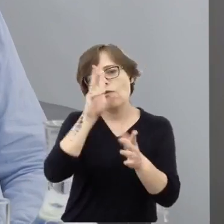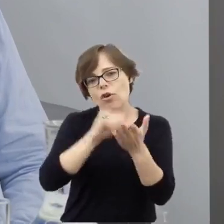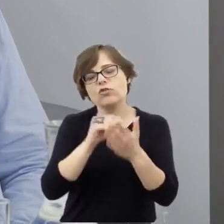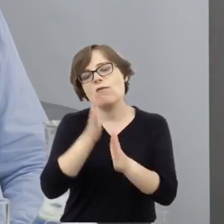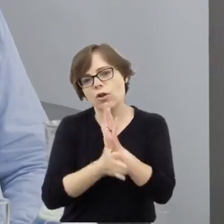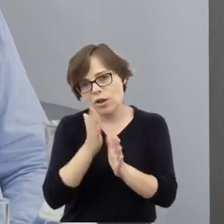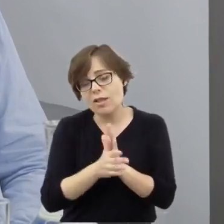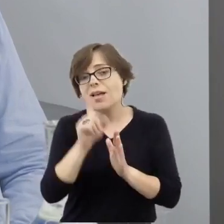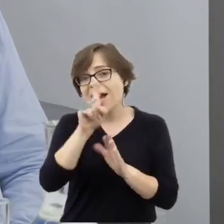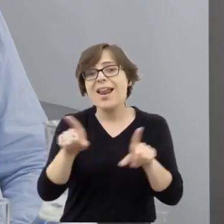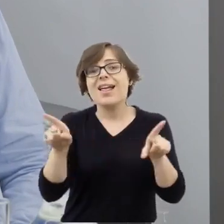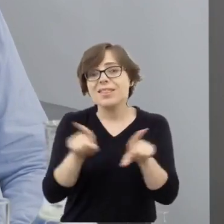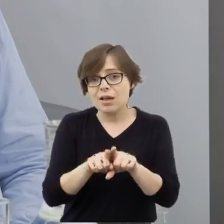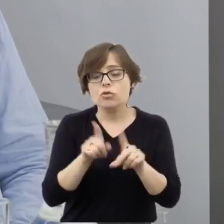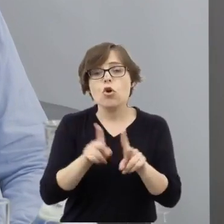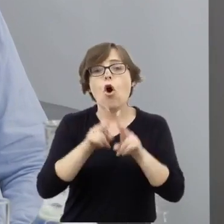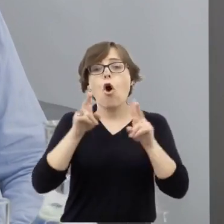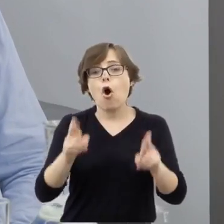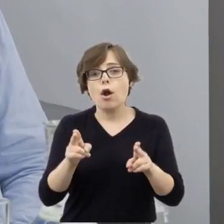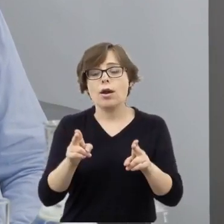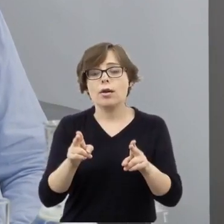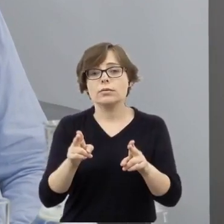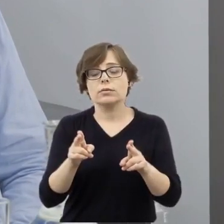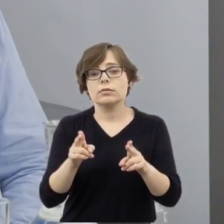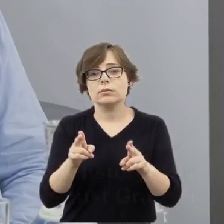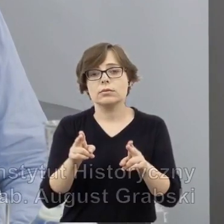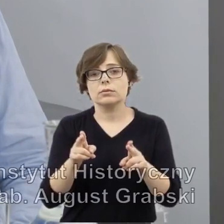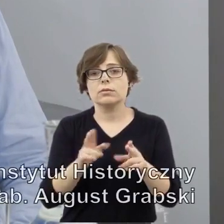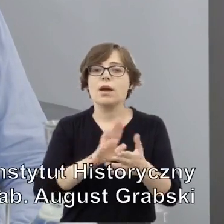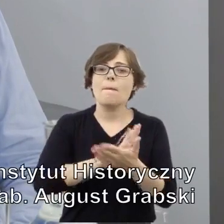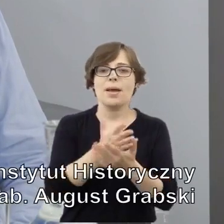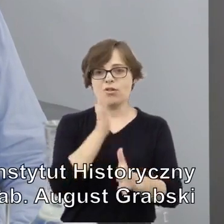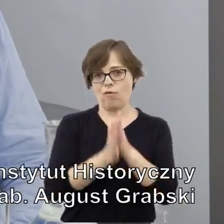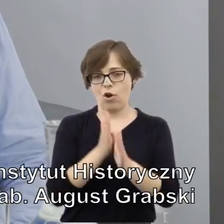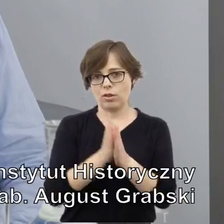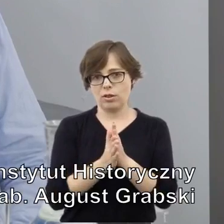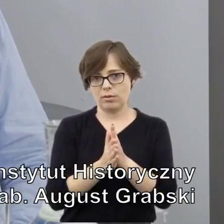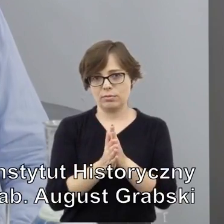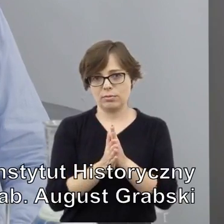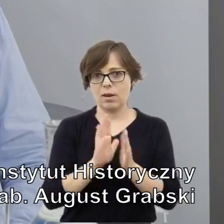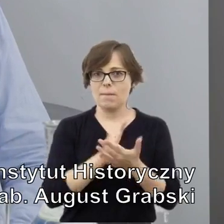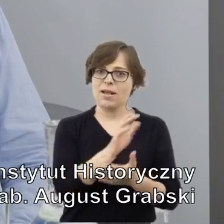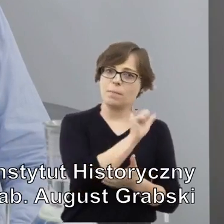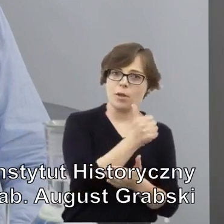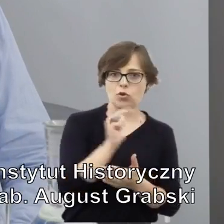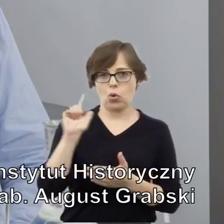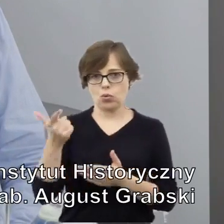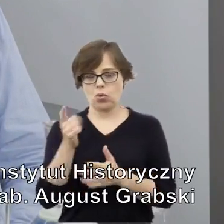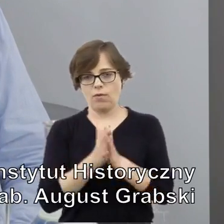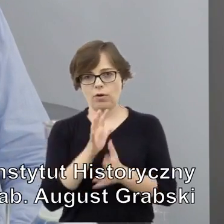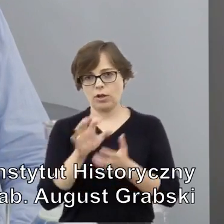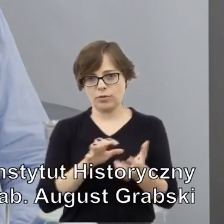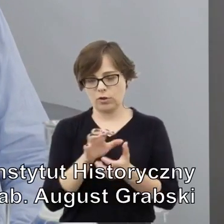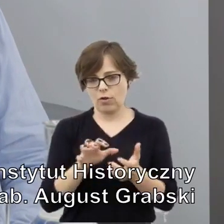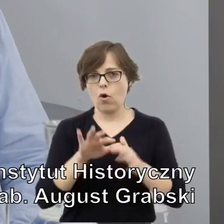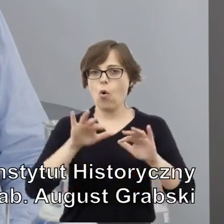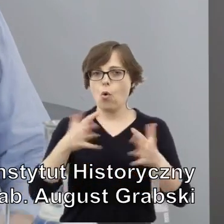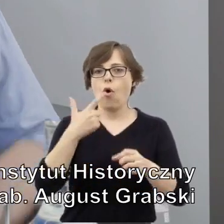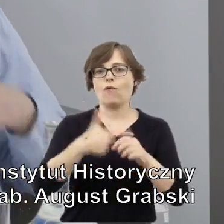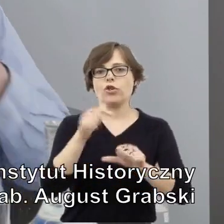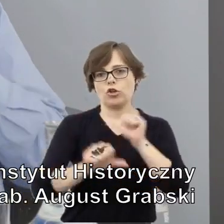okresu międzywojnia, okresu dwudziestolecia